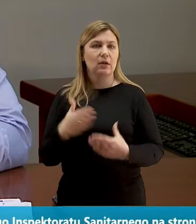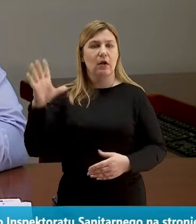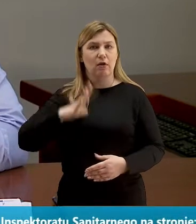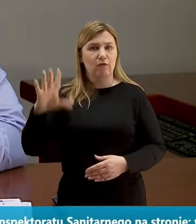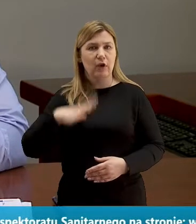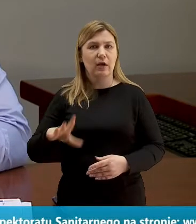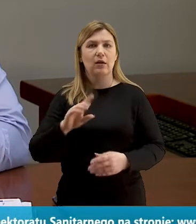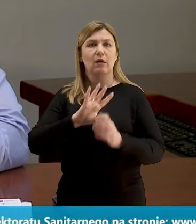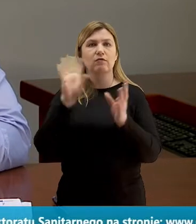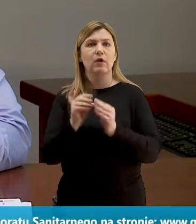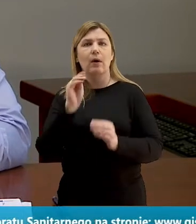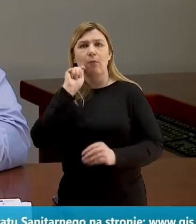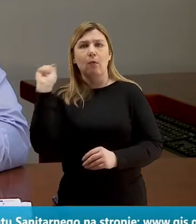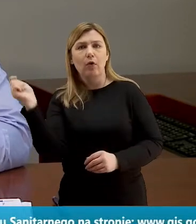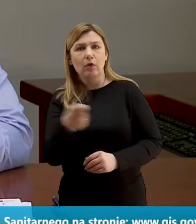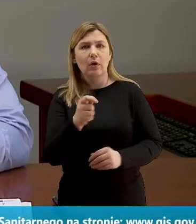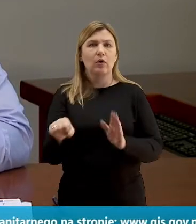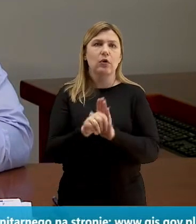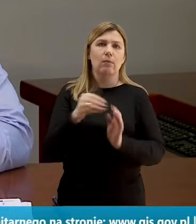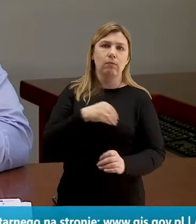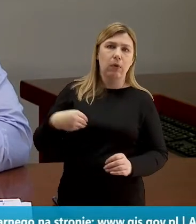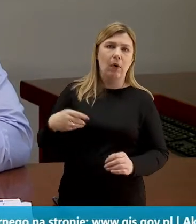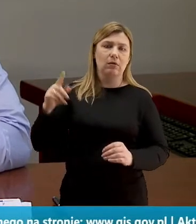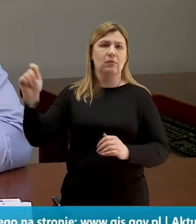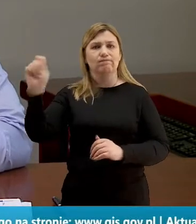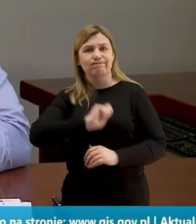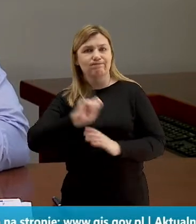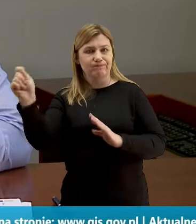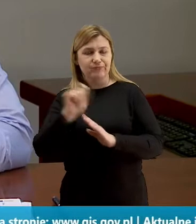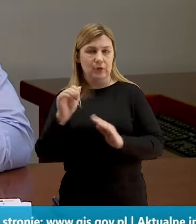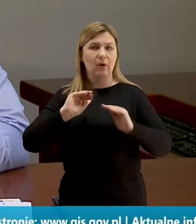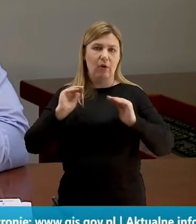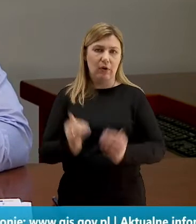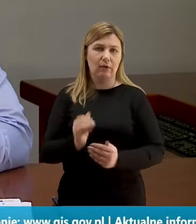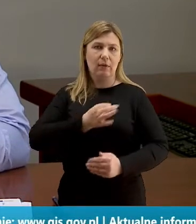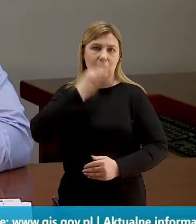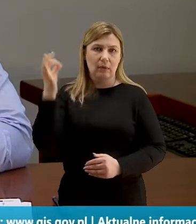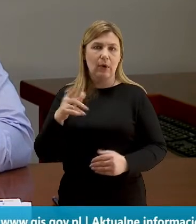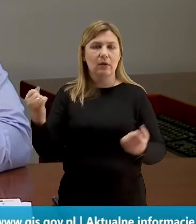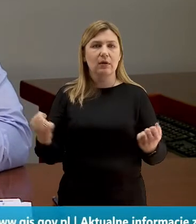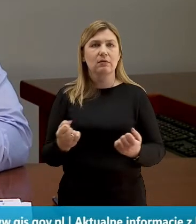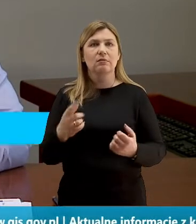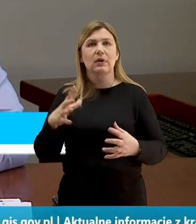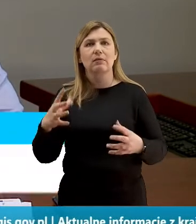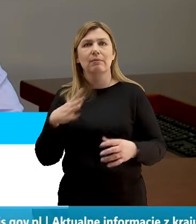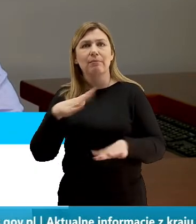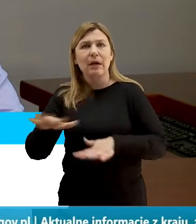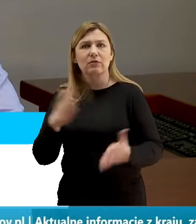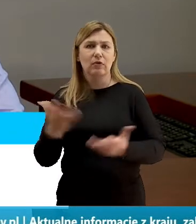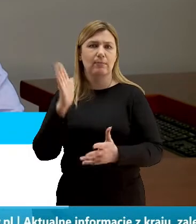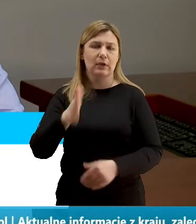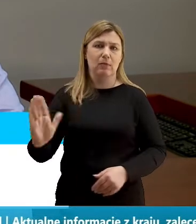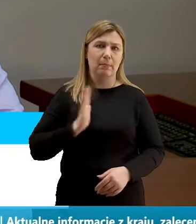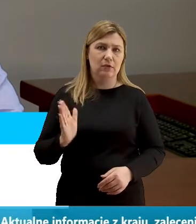podróże, zarówno do Polski, jak i z Polski. Na tą chwilę postarać się znaleźć w takim miejscu, które będzie bezpieczne i będzie